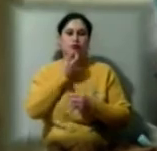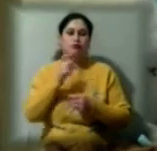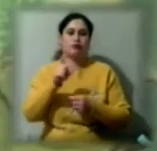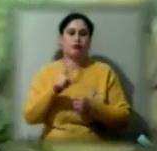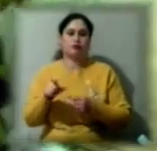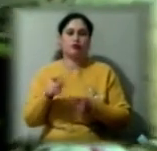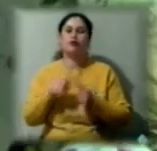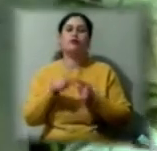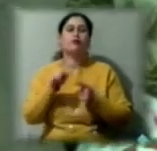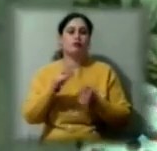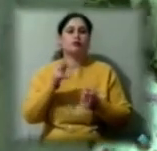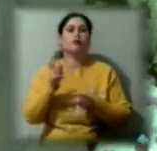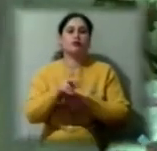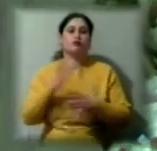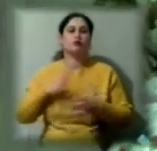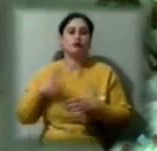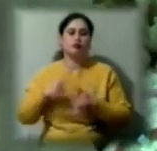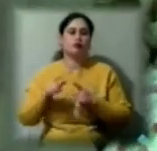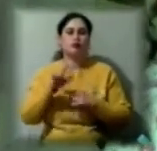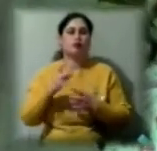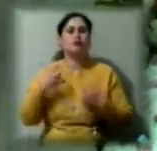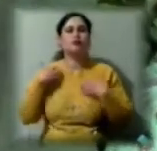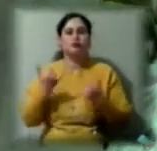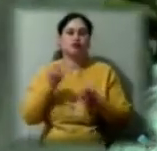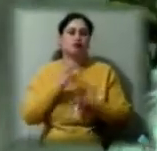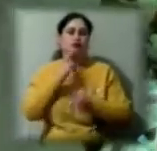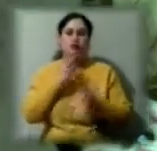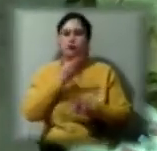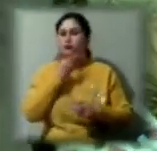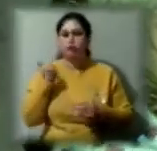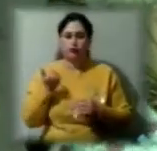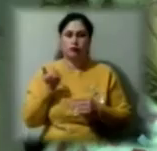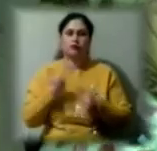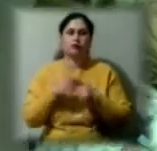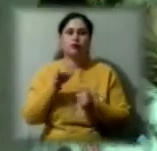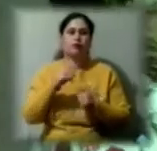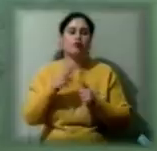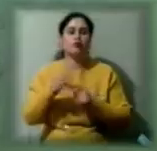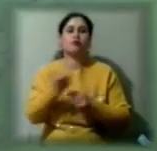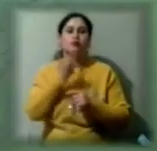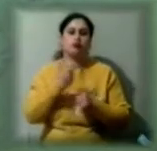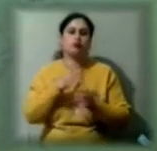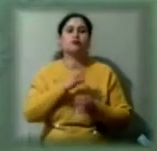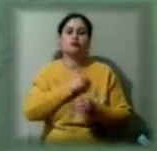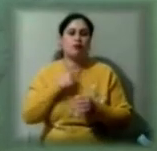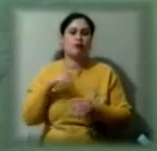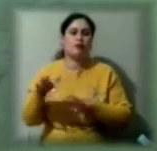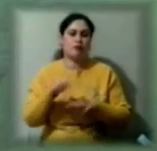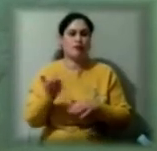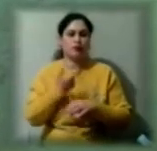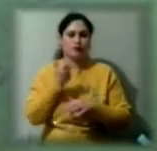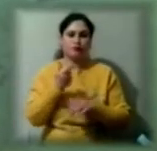приїзд чекала. Хоча і на здоров'я зараз особливо не скаржиться, навіть по господарству бореться сама. Сама за собою